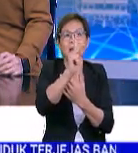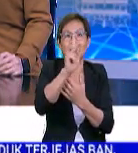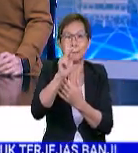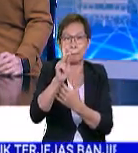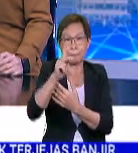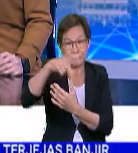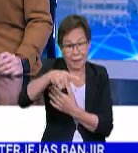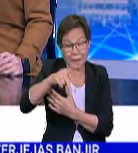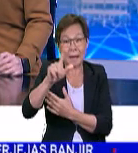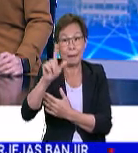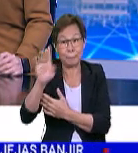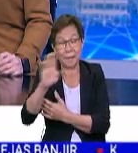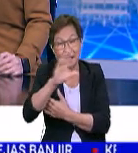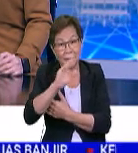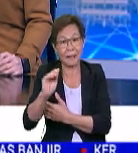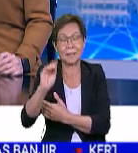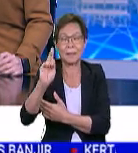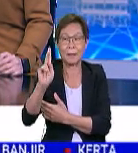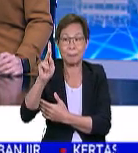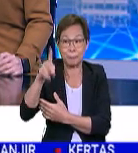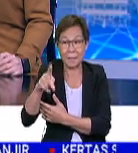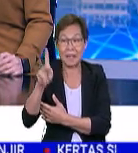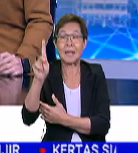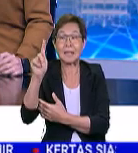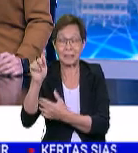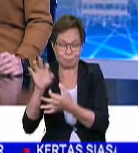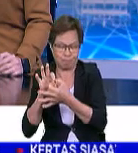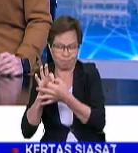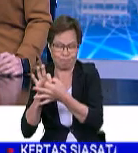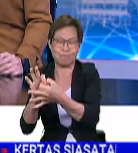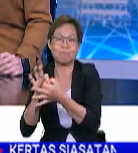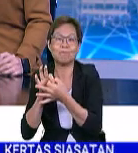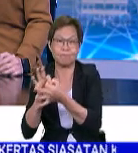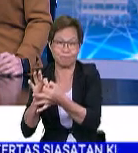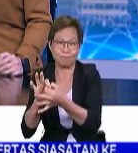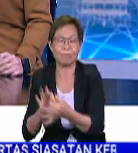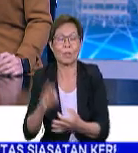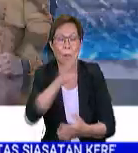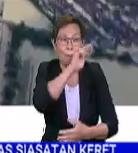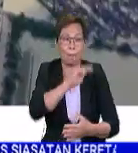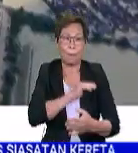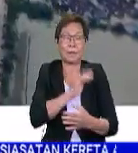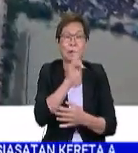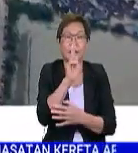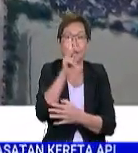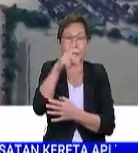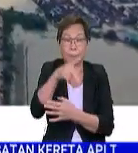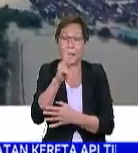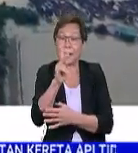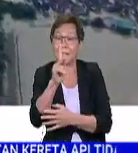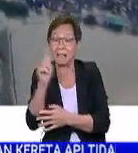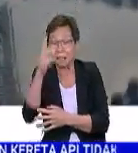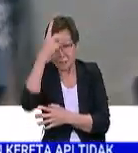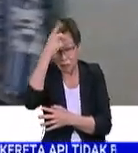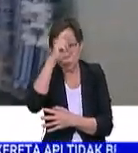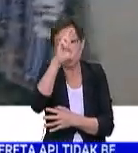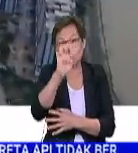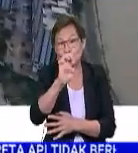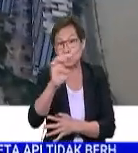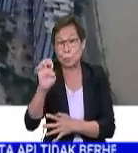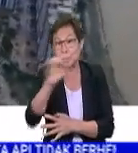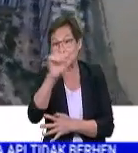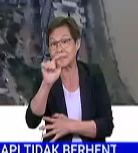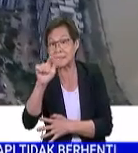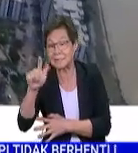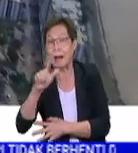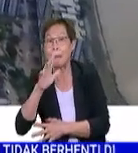KPLB dan Kementerian Perumahan dan Kerajaan Tempatan KPKT. Menurut Menteri Perumahan dan Kerajaan Tempatan Datuk Sri Rizal Marikan